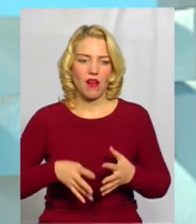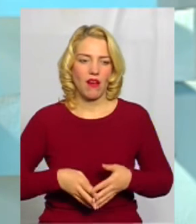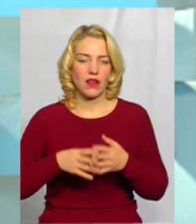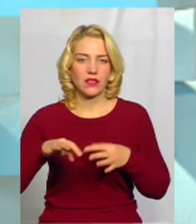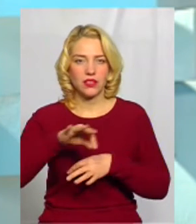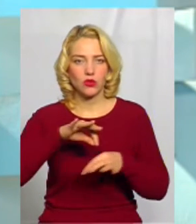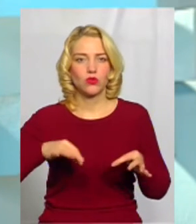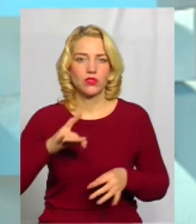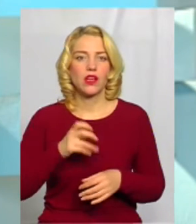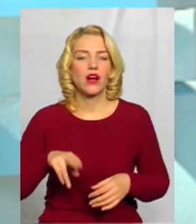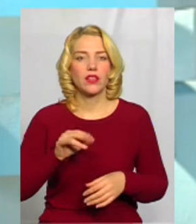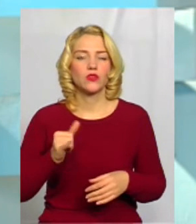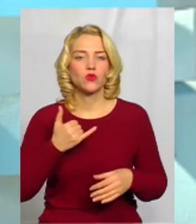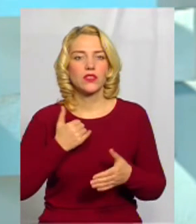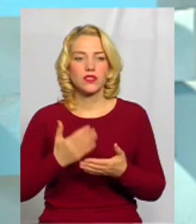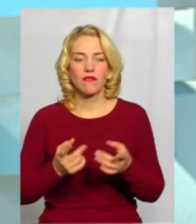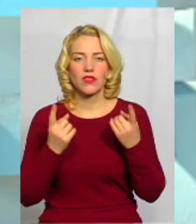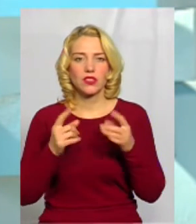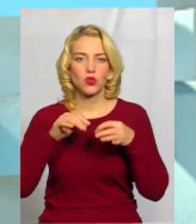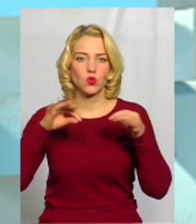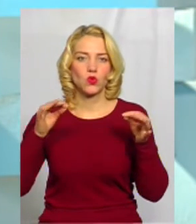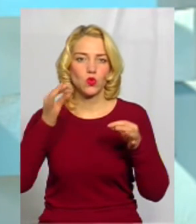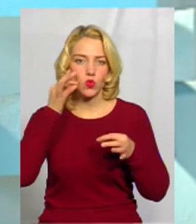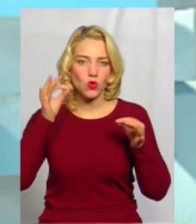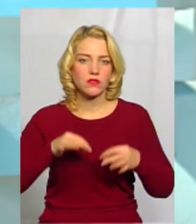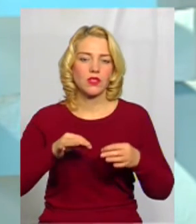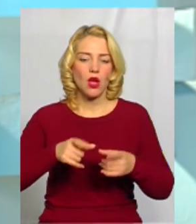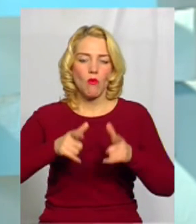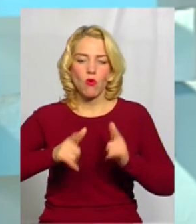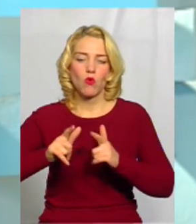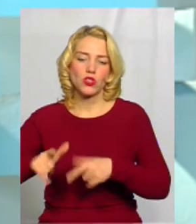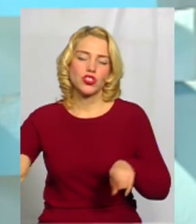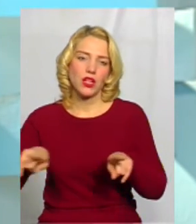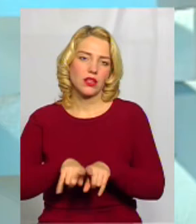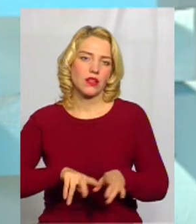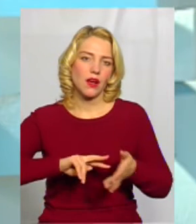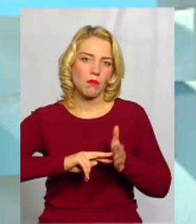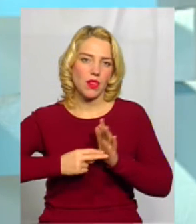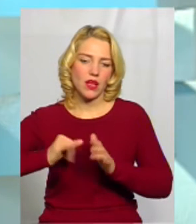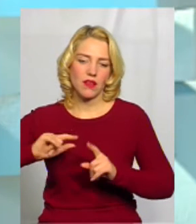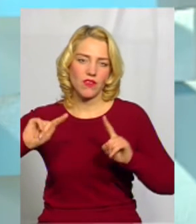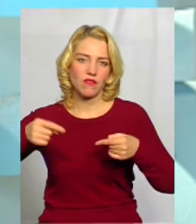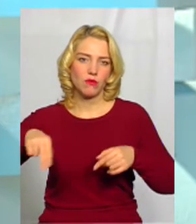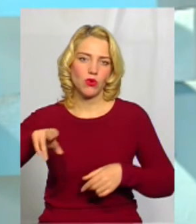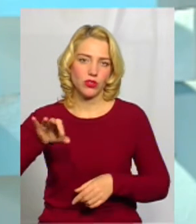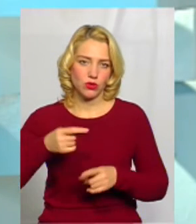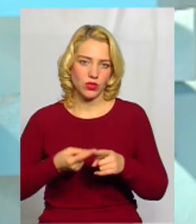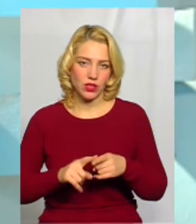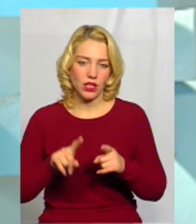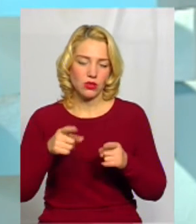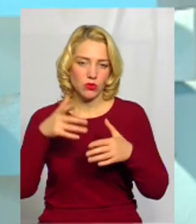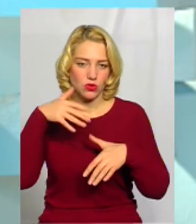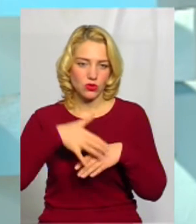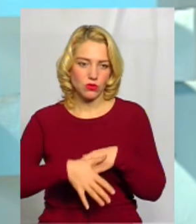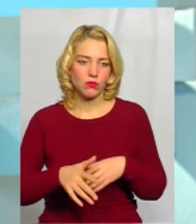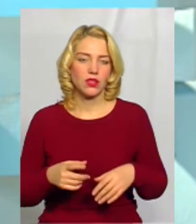раді. В нас є великий досвід, дійсно, вже погодження таких планів і вимоги до них, і, зрозуміло,